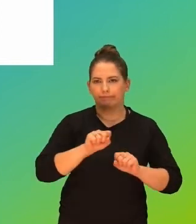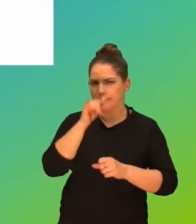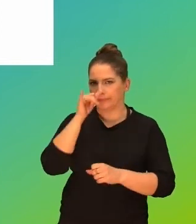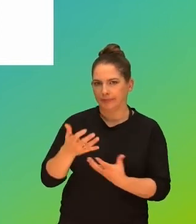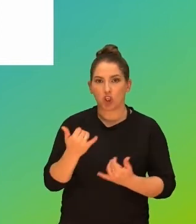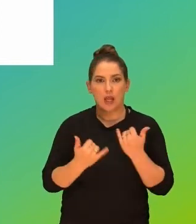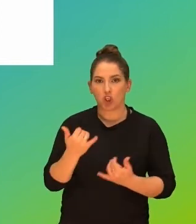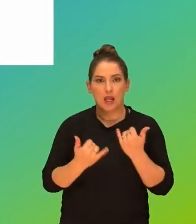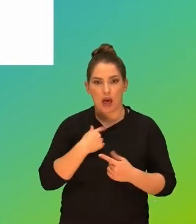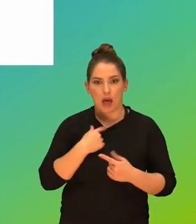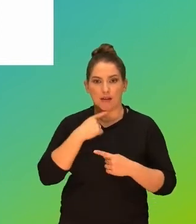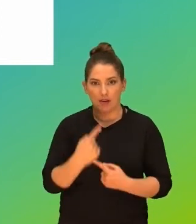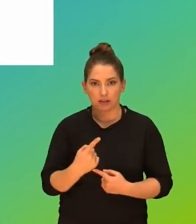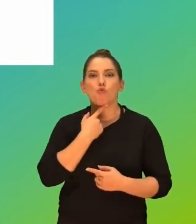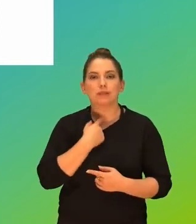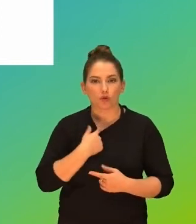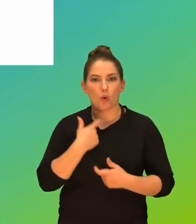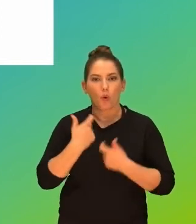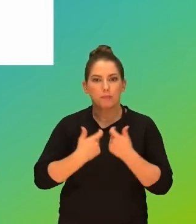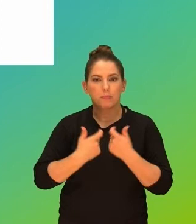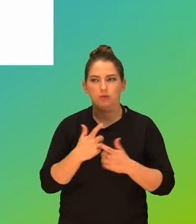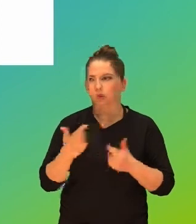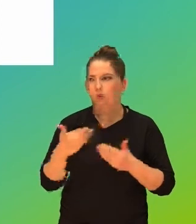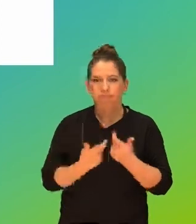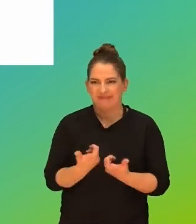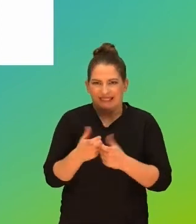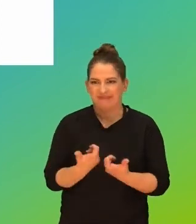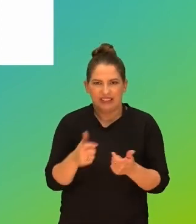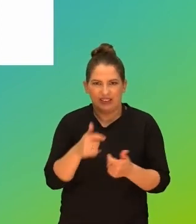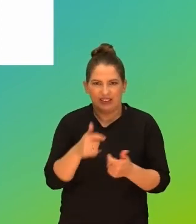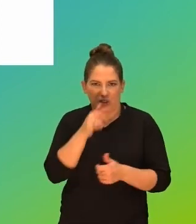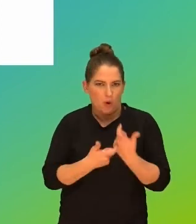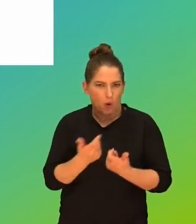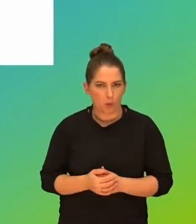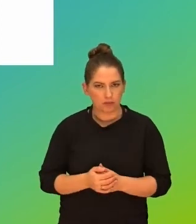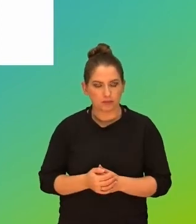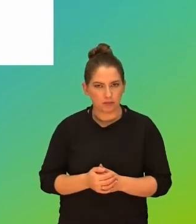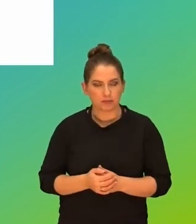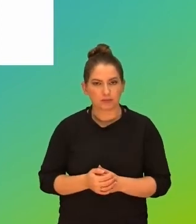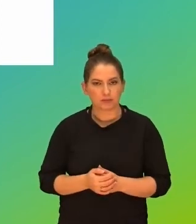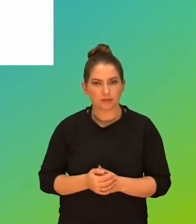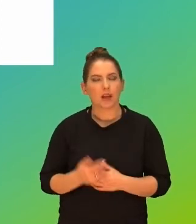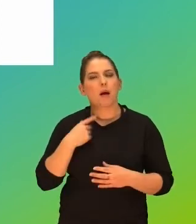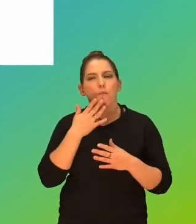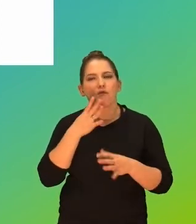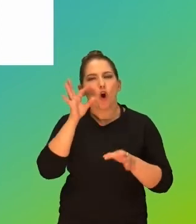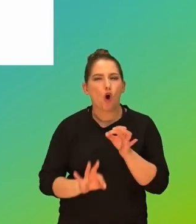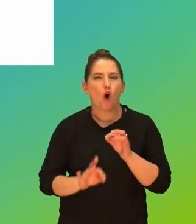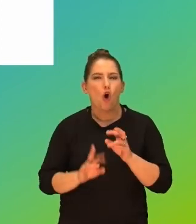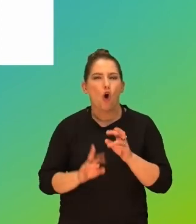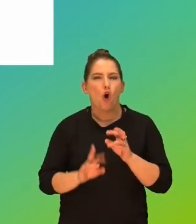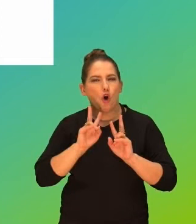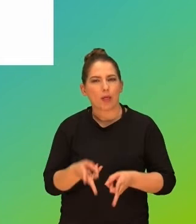ja twierdzę, że jestem uzależniony od czegoś, no to co mogę zrobić? Właściwie już nic. Więc mówmy konkretami.